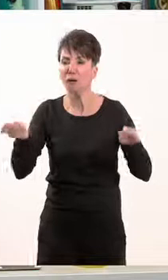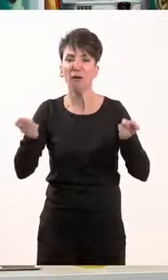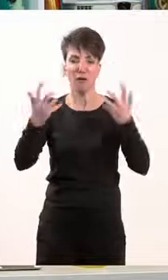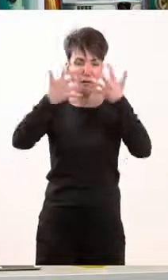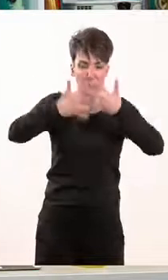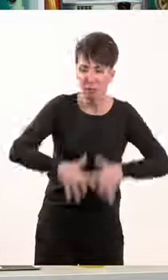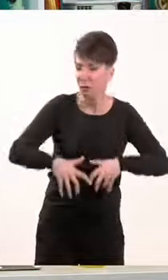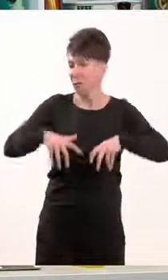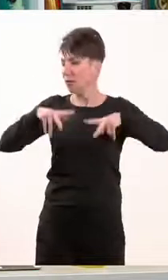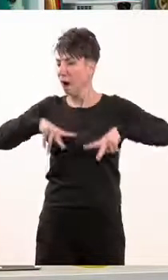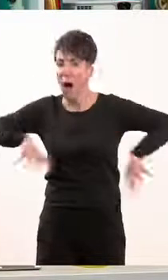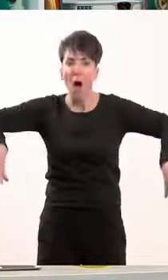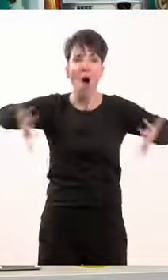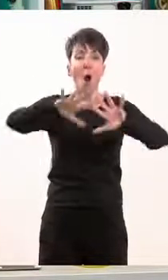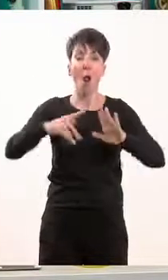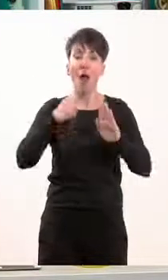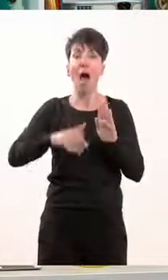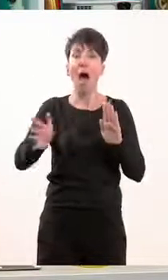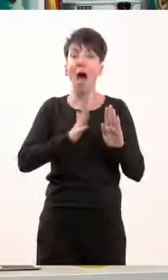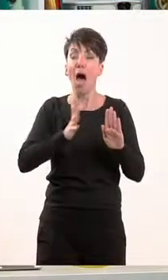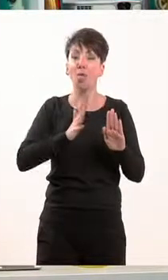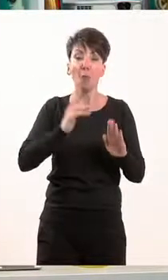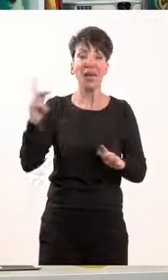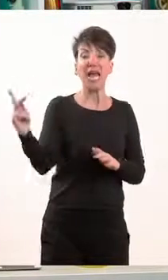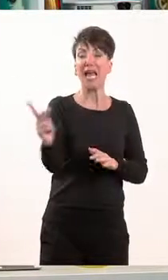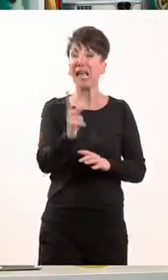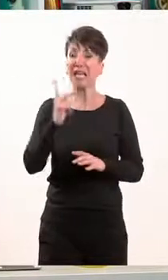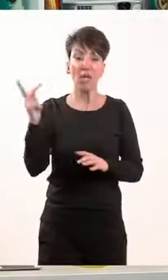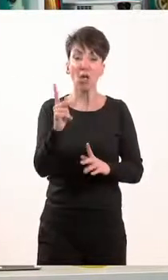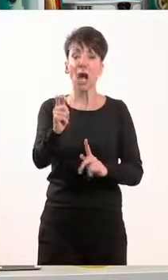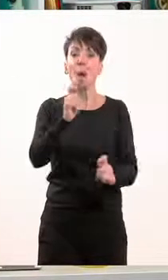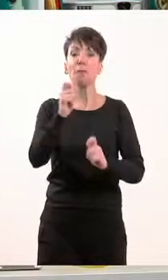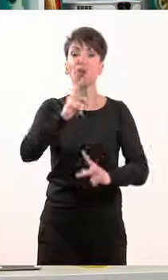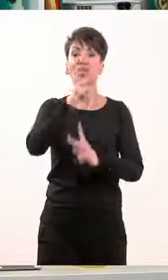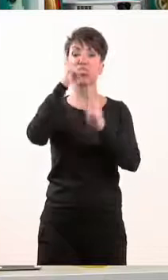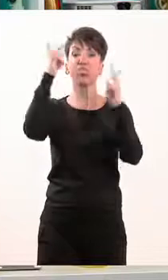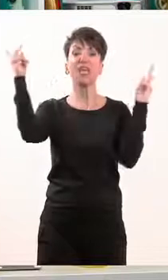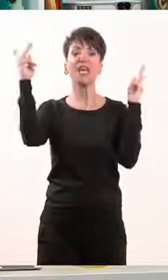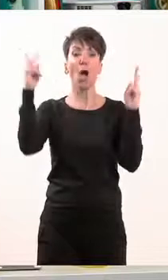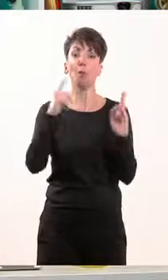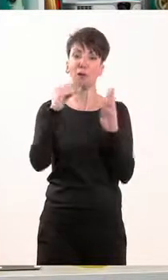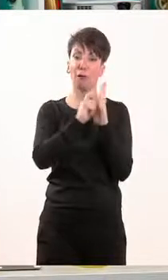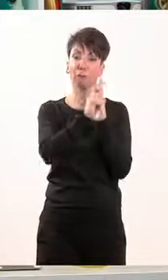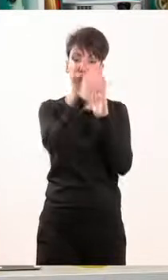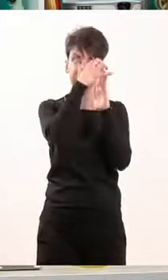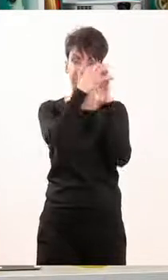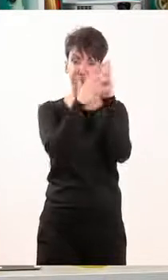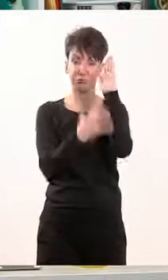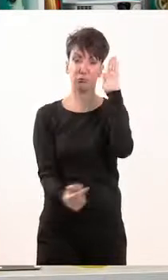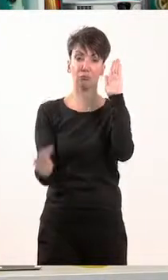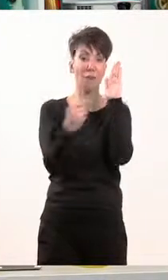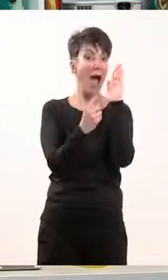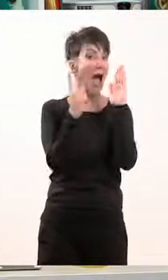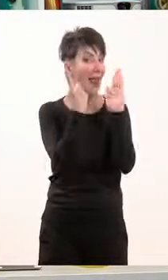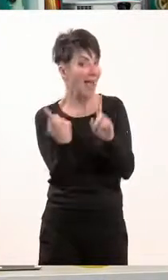διασφαλίζει τα ατομικά, κοινωνικά και πολιτικά δικαιώματα των ατόμων, αλλά και τις